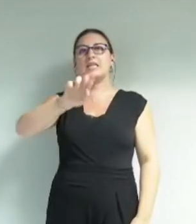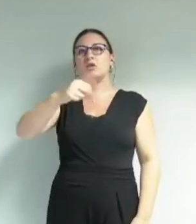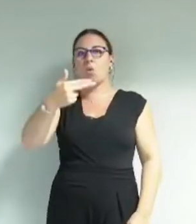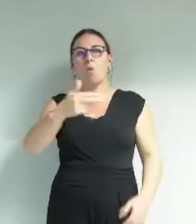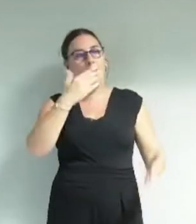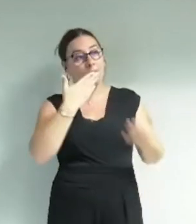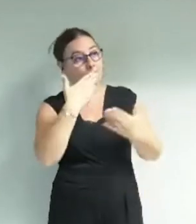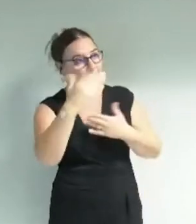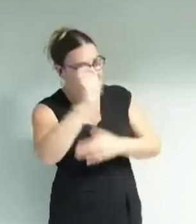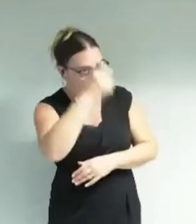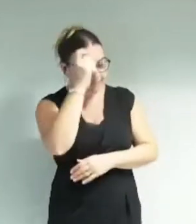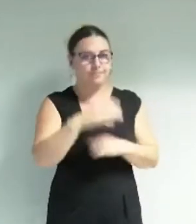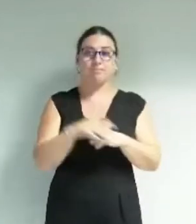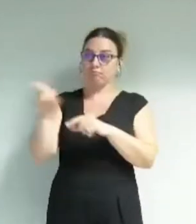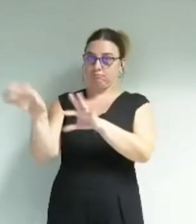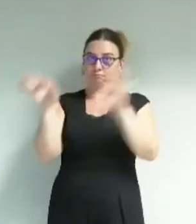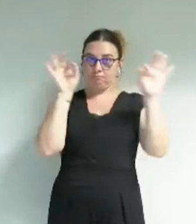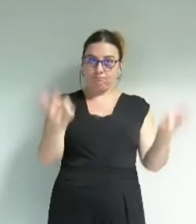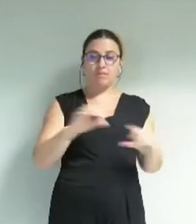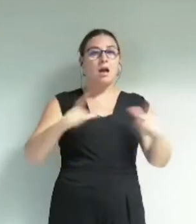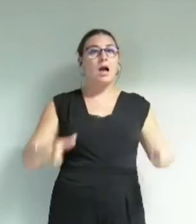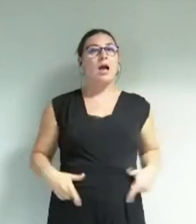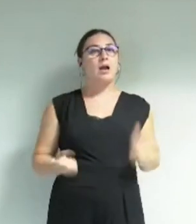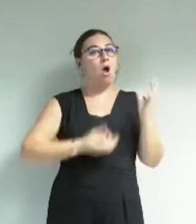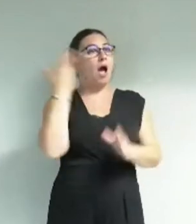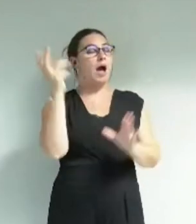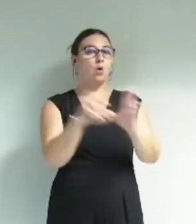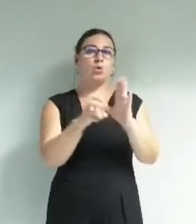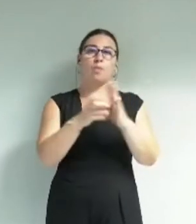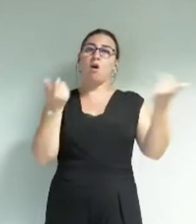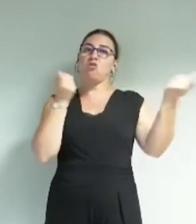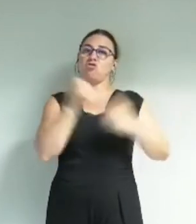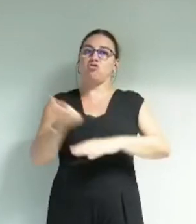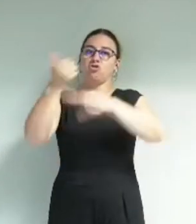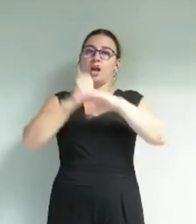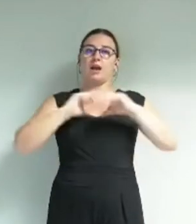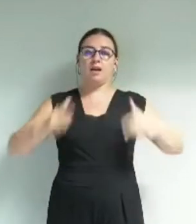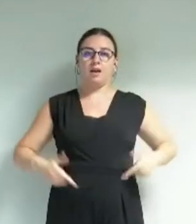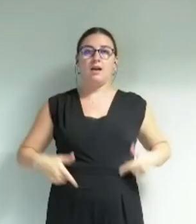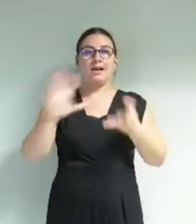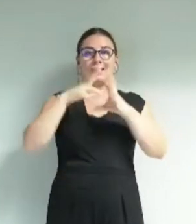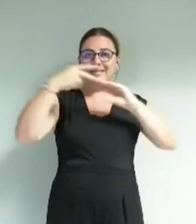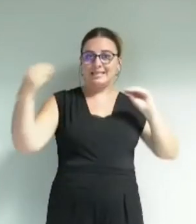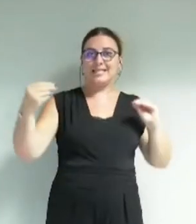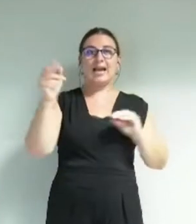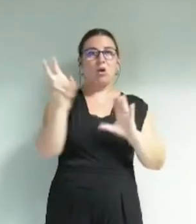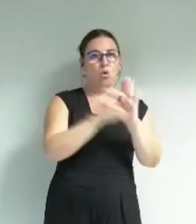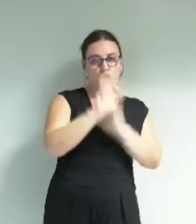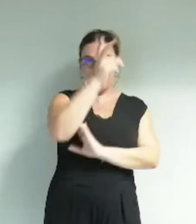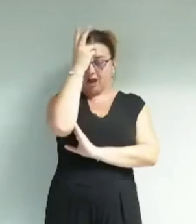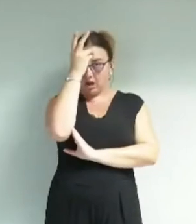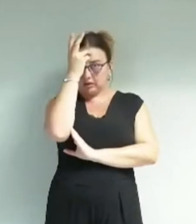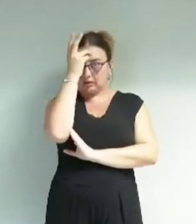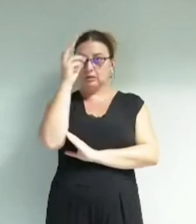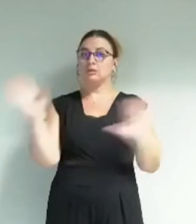en vous citant l'école d'art de Grenoble désormais administrée par l'école d'art et de design Grenoble Valence ce